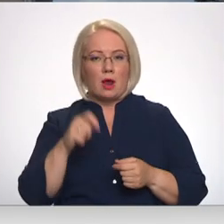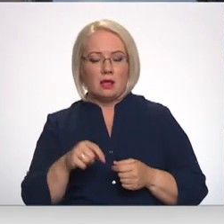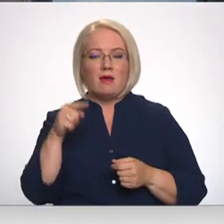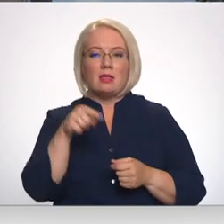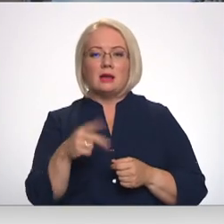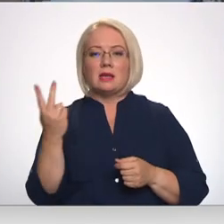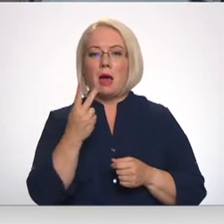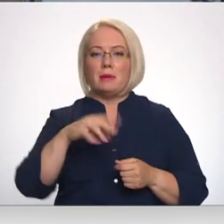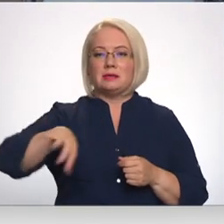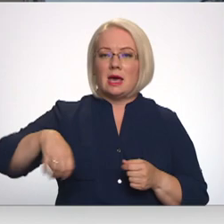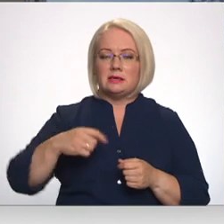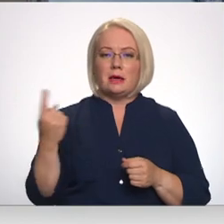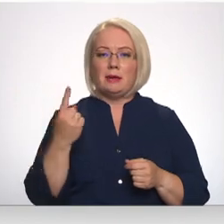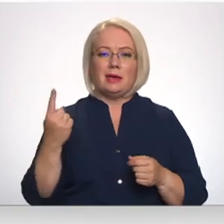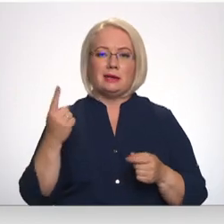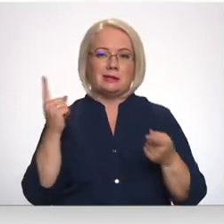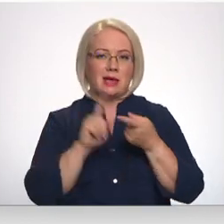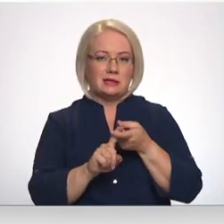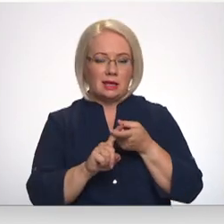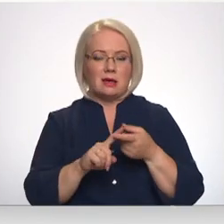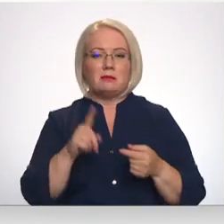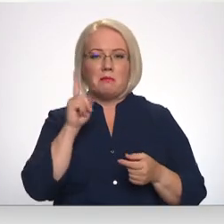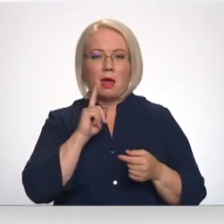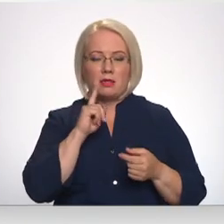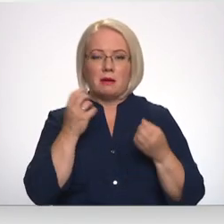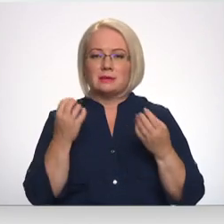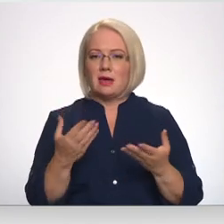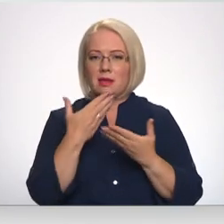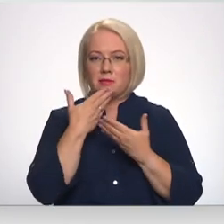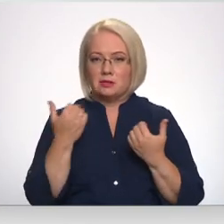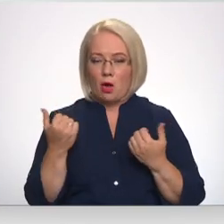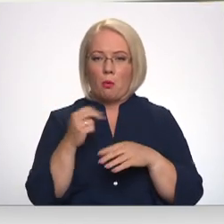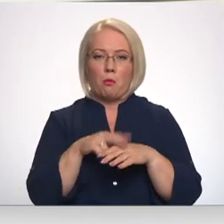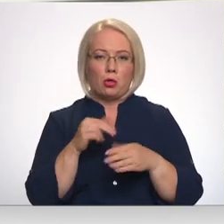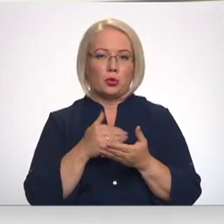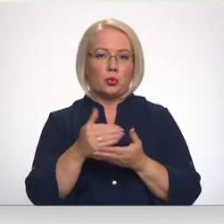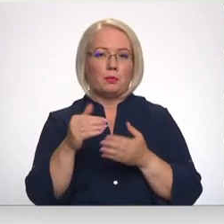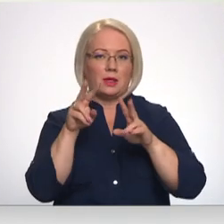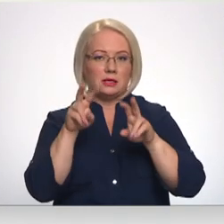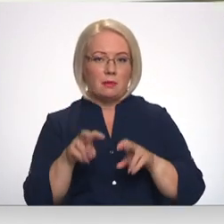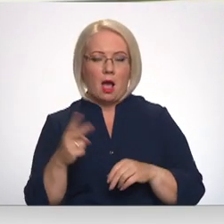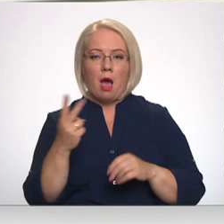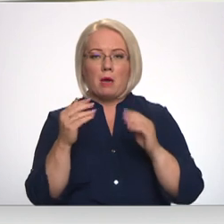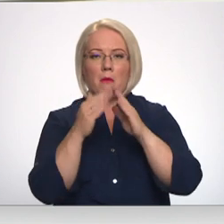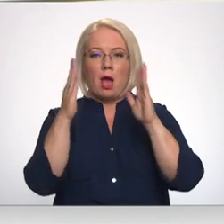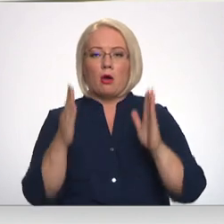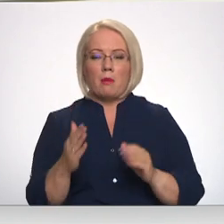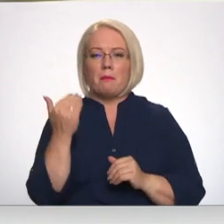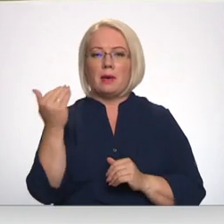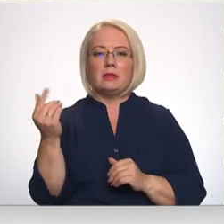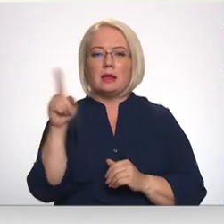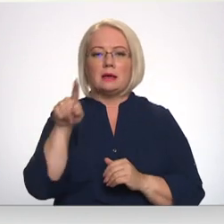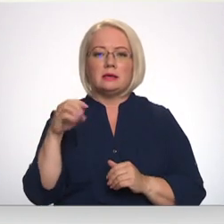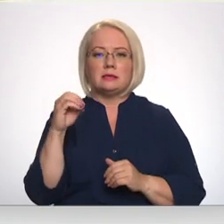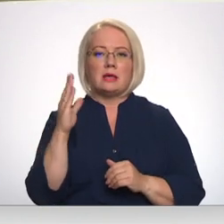abas zādzības ir vai nav saustarpēji saistītas, pagaidām skaidrības nav. Policija turpin izmeklēšanu. Abi bankomāti piedars sebankai, kuras